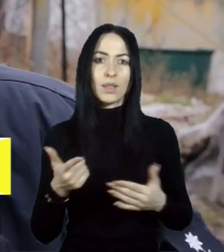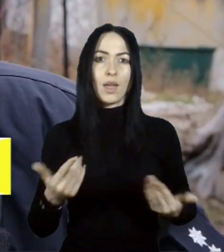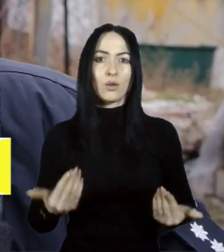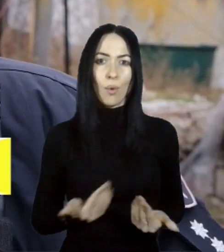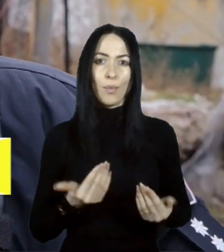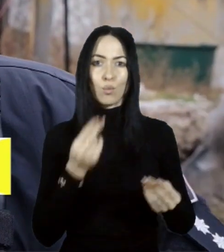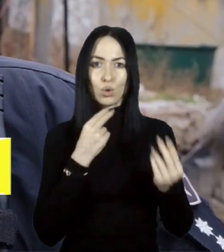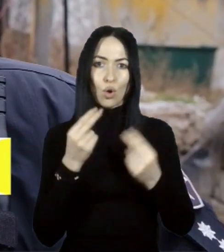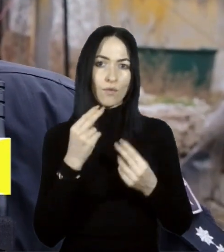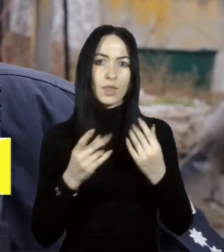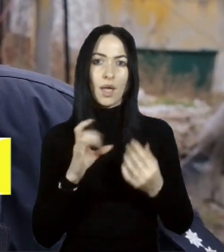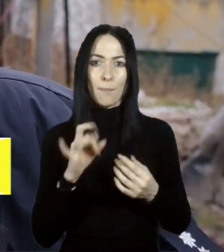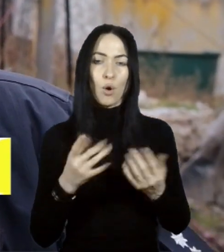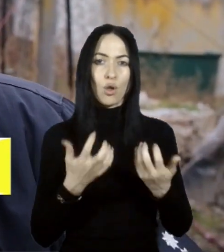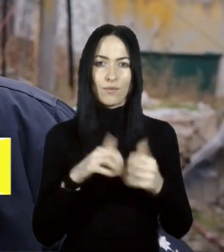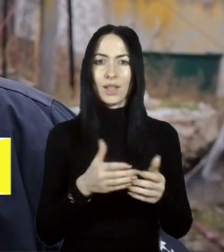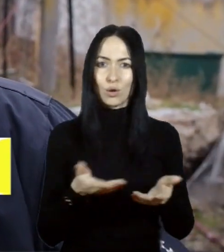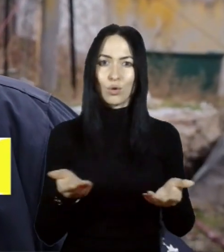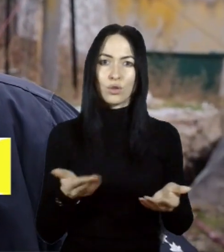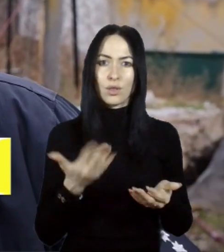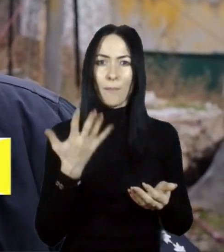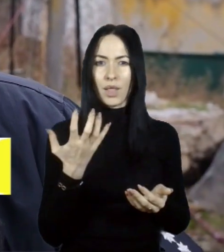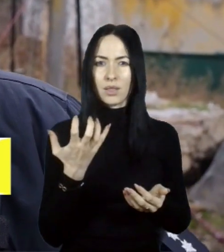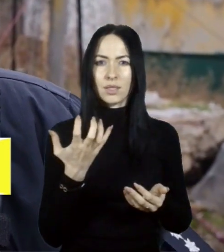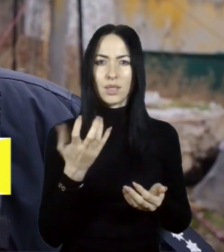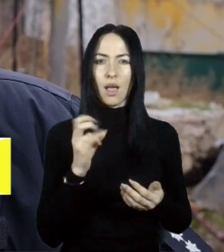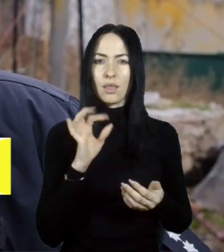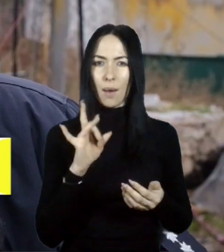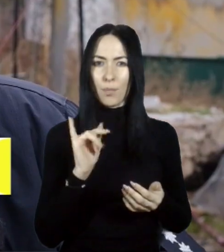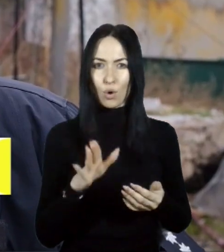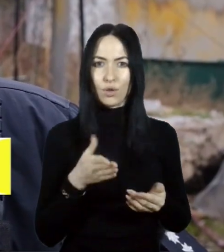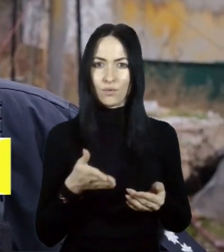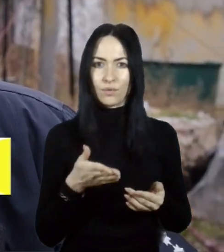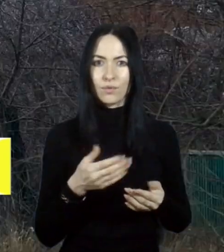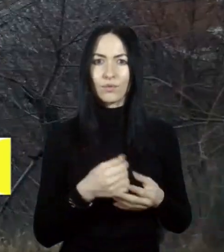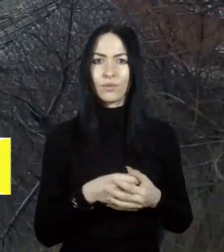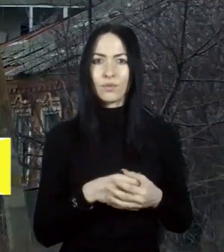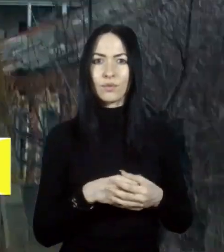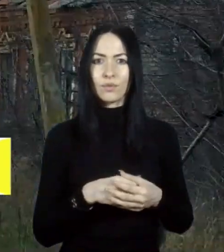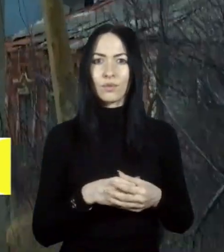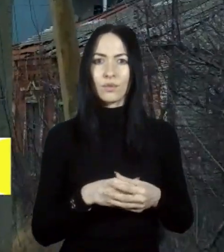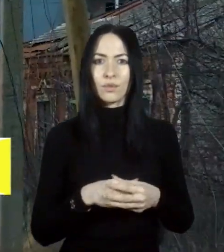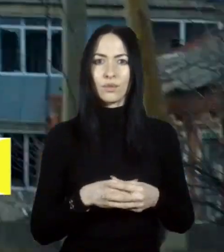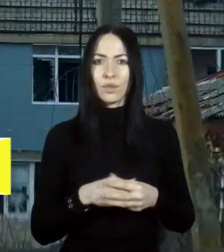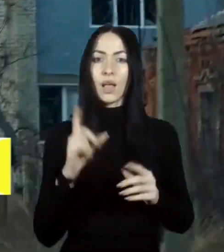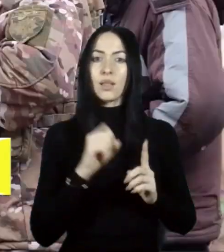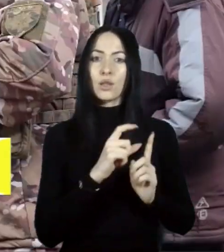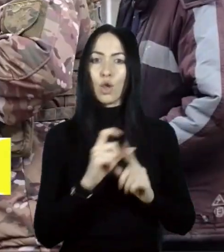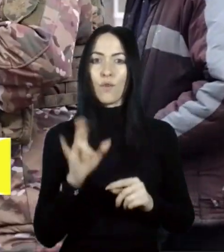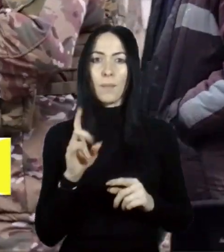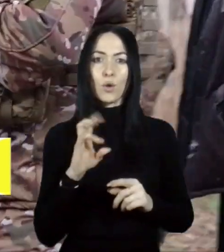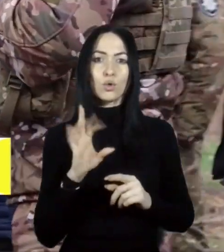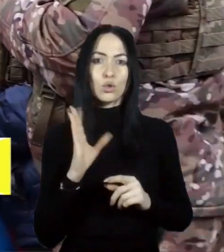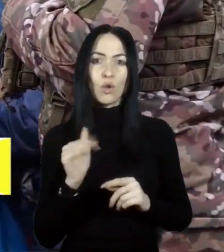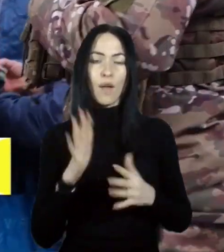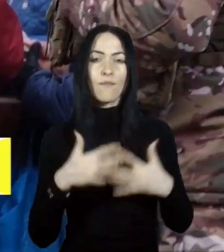в кількості 500 наборів на Велику Новосілці. За словами Кузнєцова, у Великій